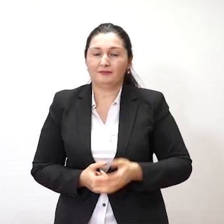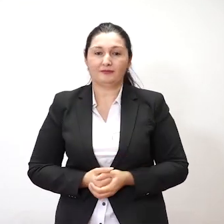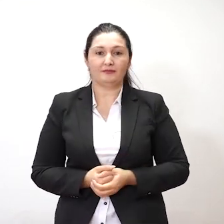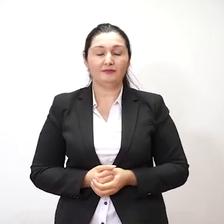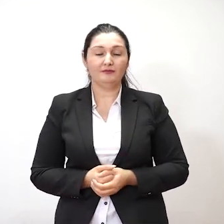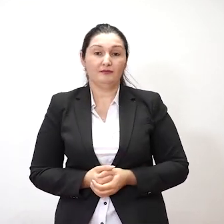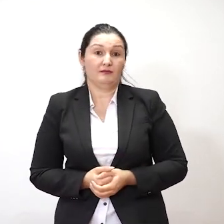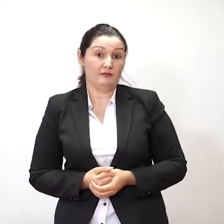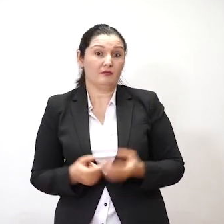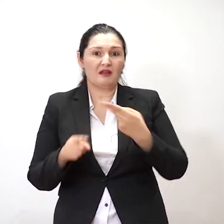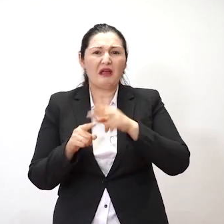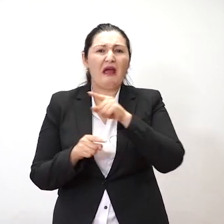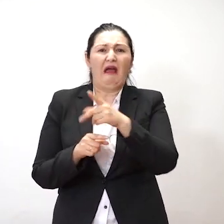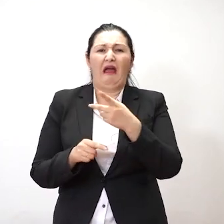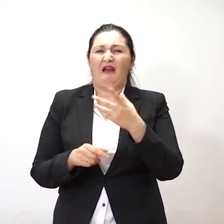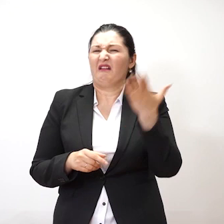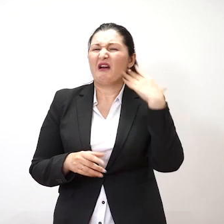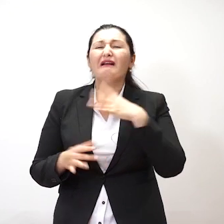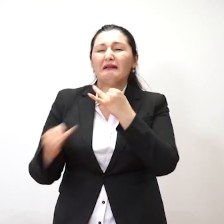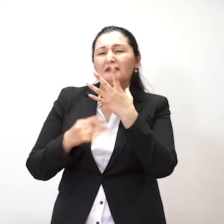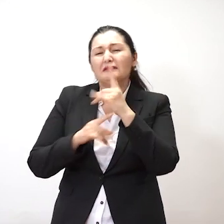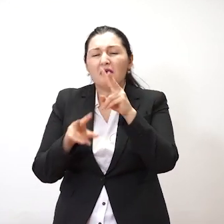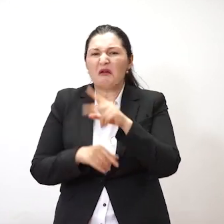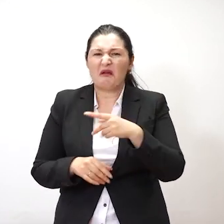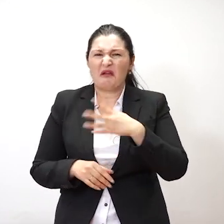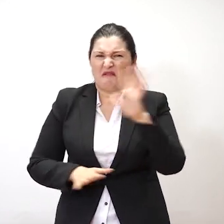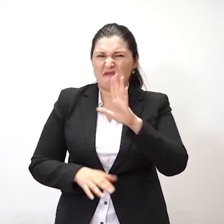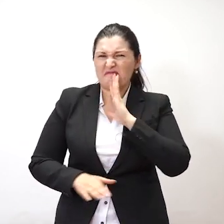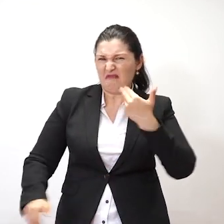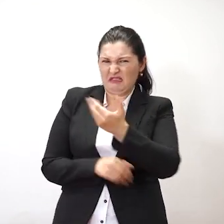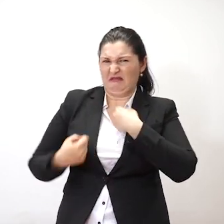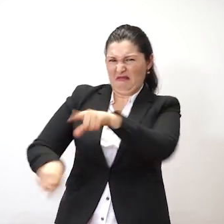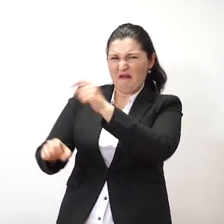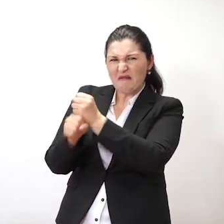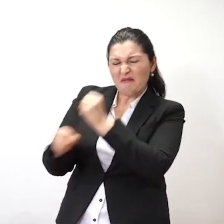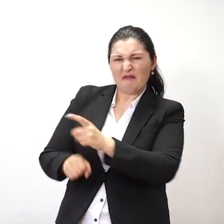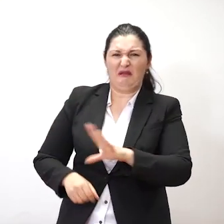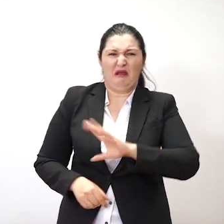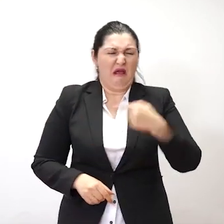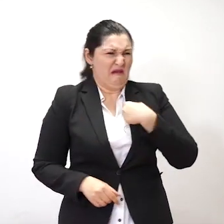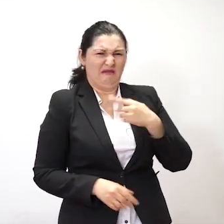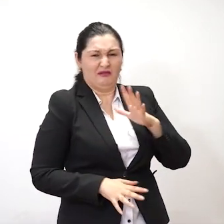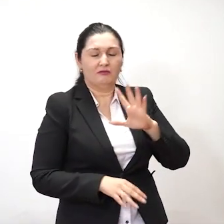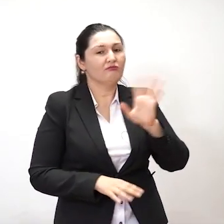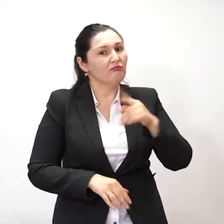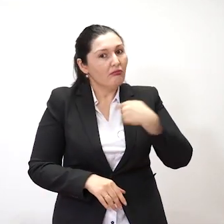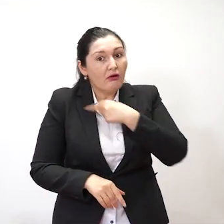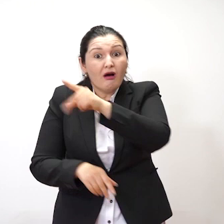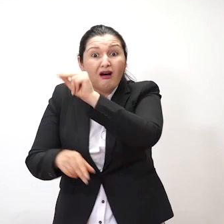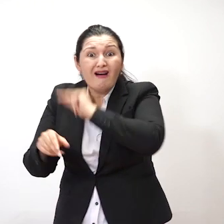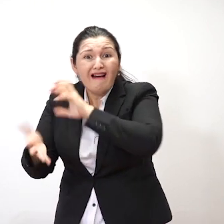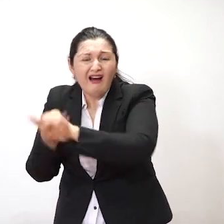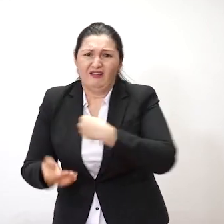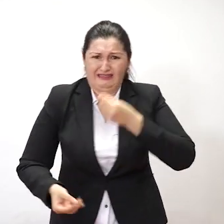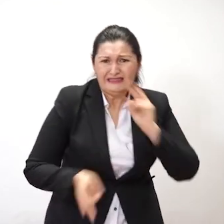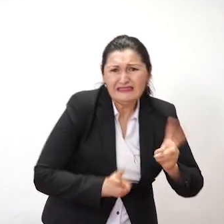اندر او Desert ویماردان آنه راستند. همه وقتی که میسید حتی او راستند. قرمویم درست دارد. او همه